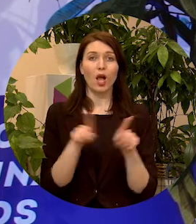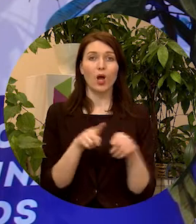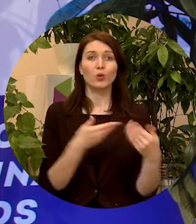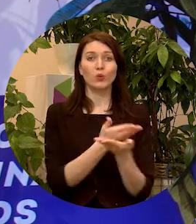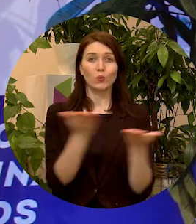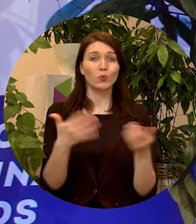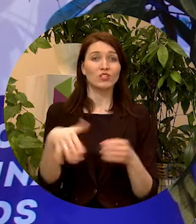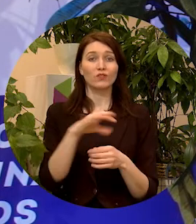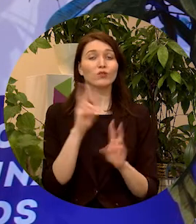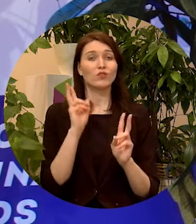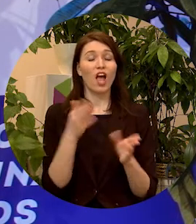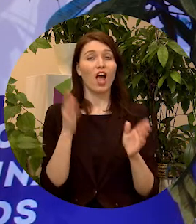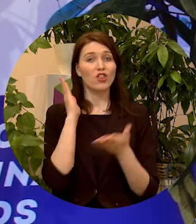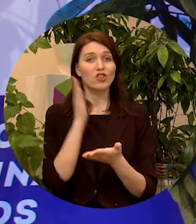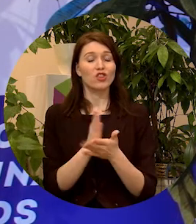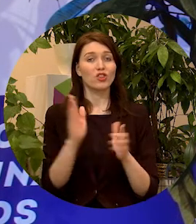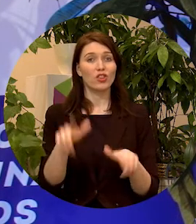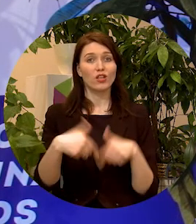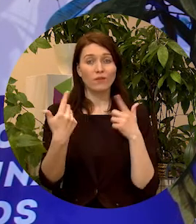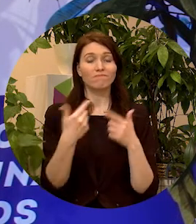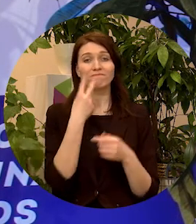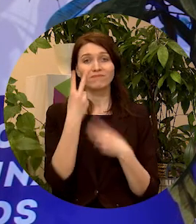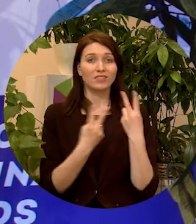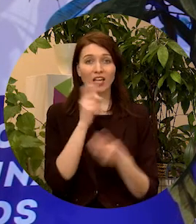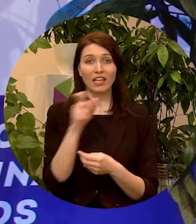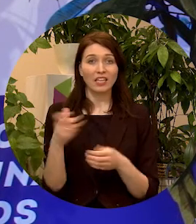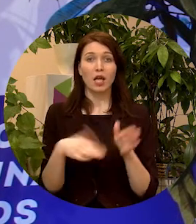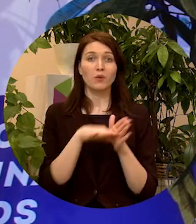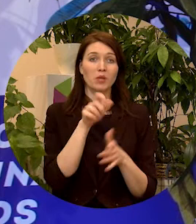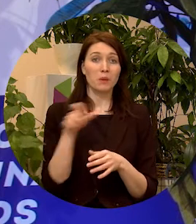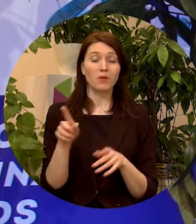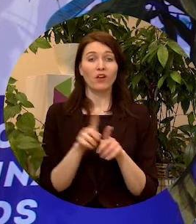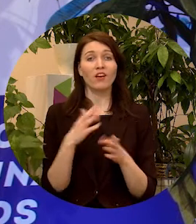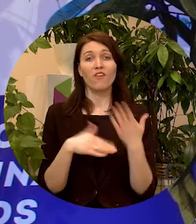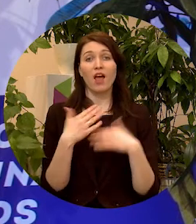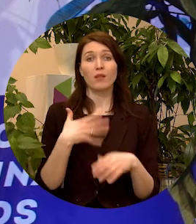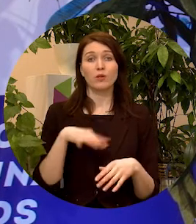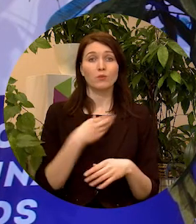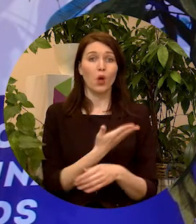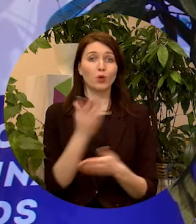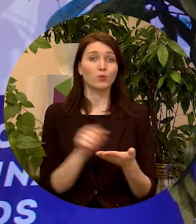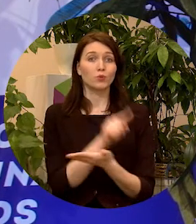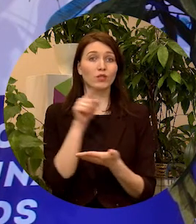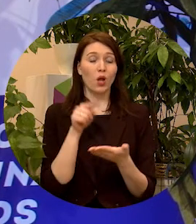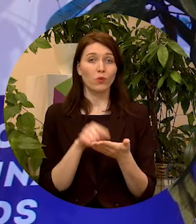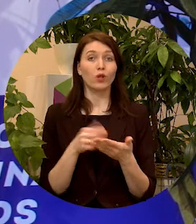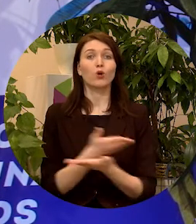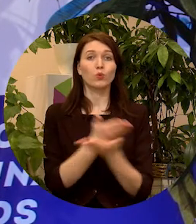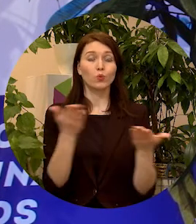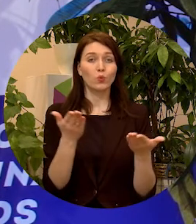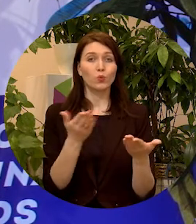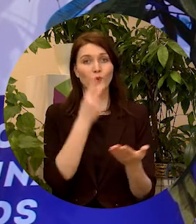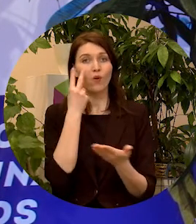jūs visus, kā tiešraidas dalībniekus un skatītājus. Un mēs vēlamies vaicāt jums, jūsu